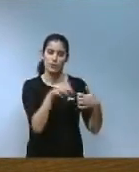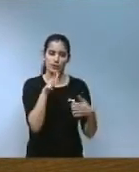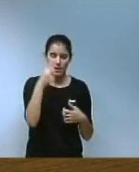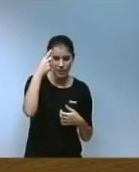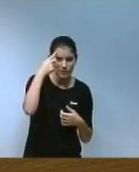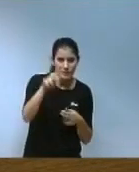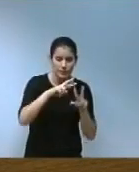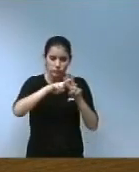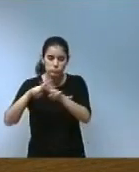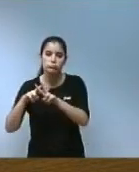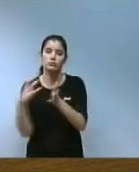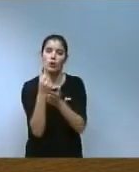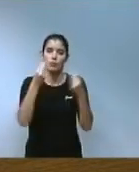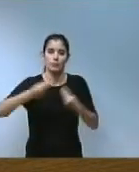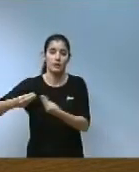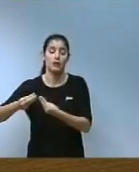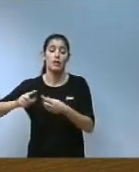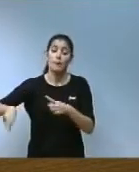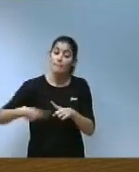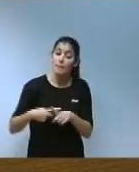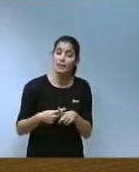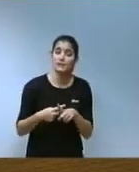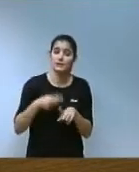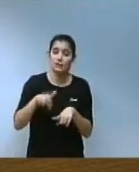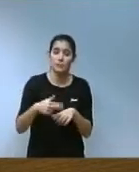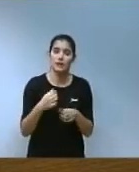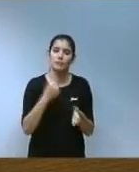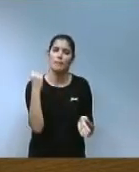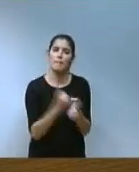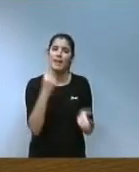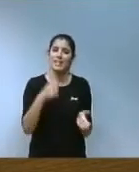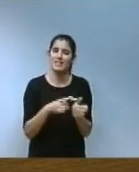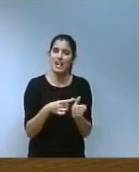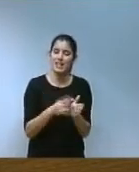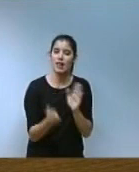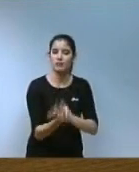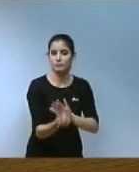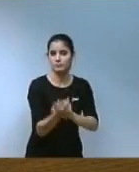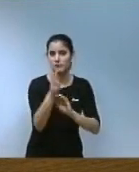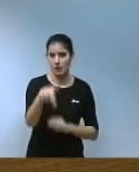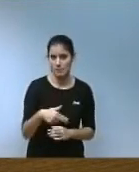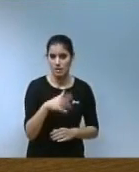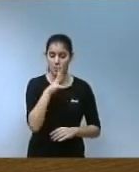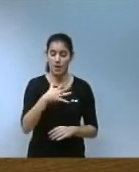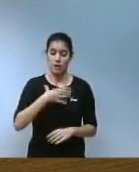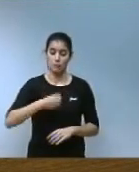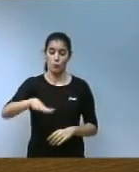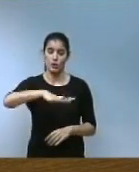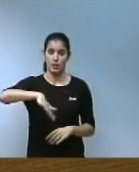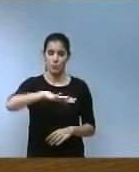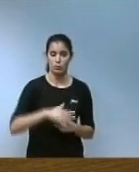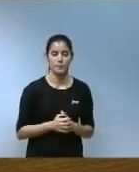tecnològics, així com per a la declaració de les marques de qualitat municipi logístic i municipi industrial